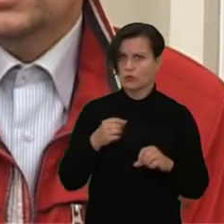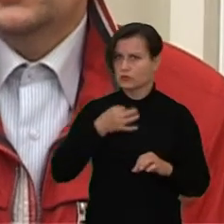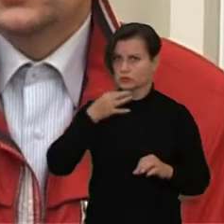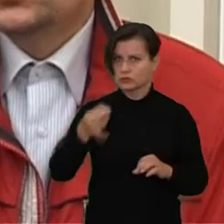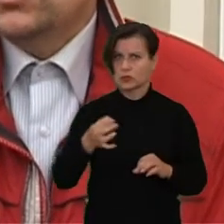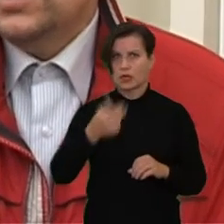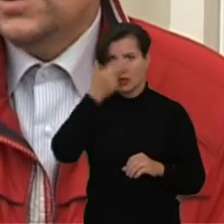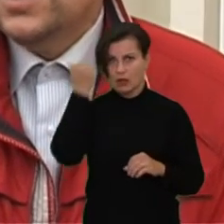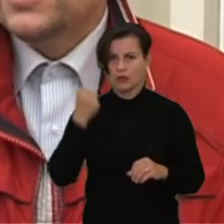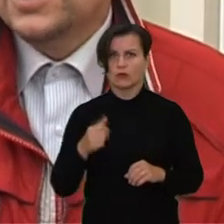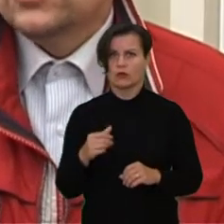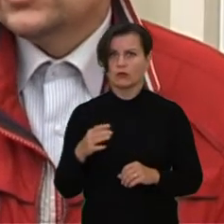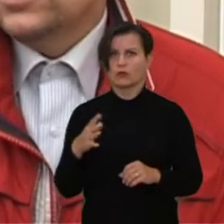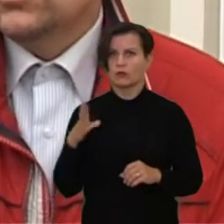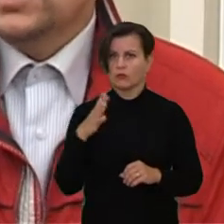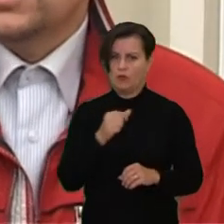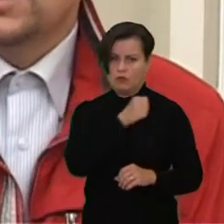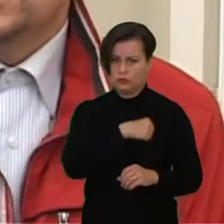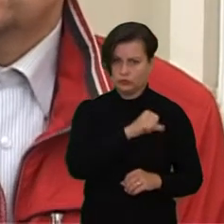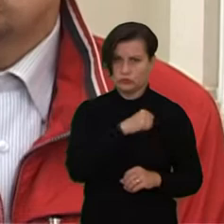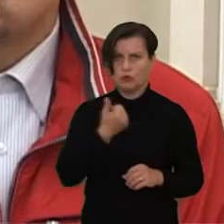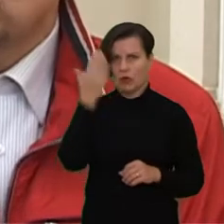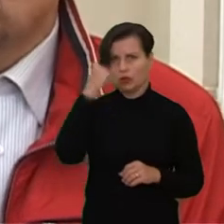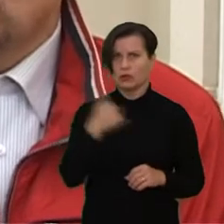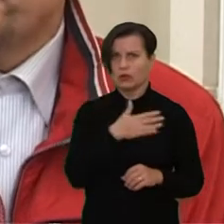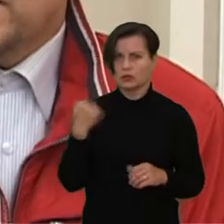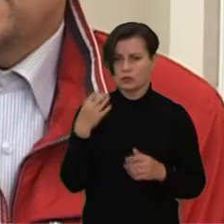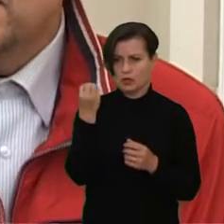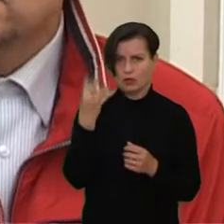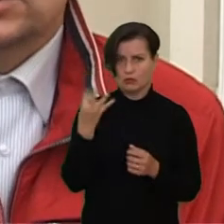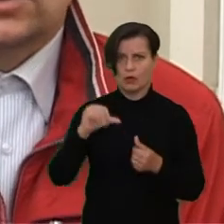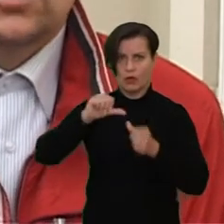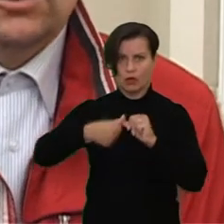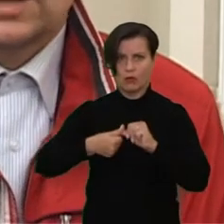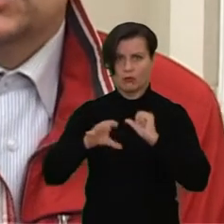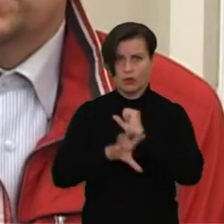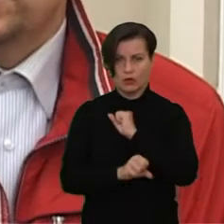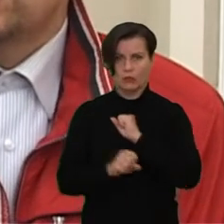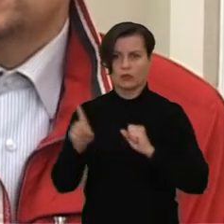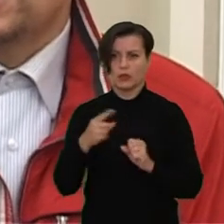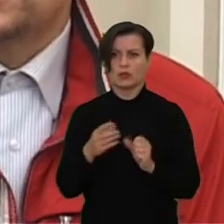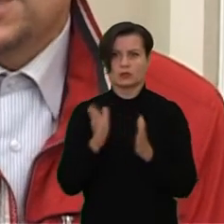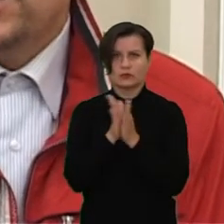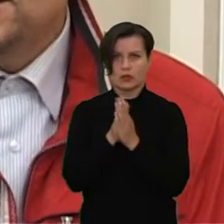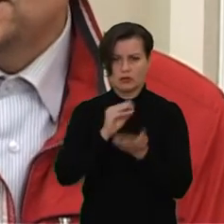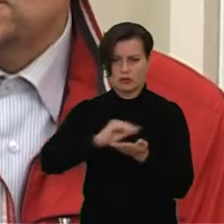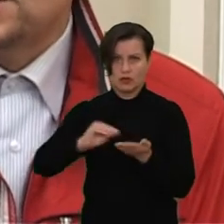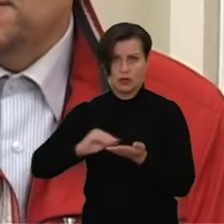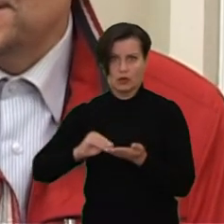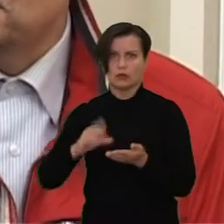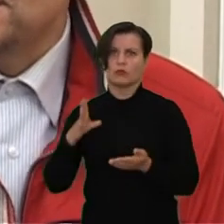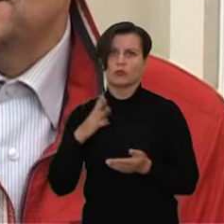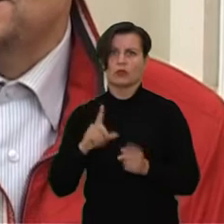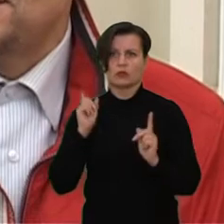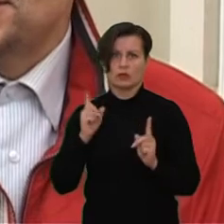Faktiškai, diriščiau tvirtinti, kad nors Lietuva krikščioniška buvo katalikiška nuo 14 a. pabaigos, bet pagrindinis jos